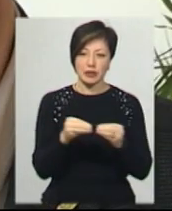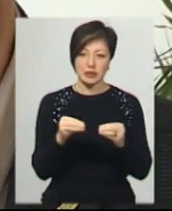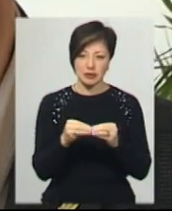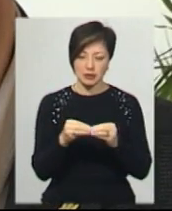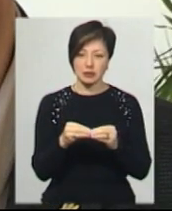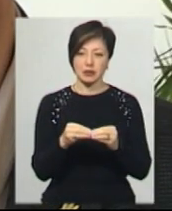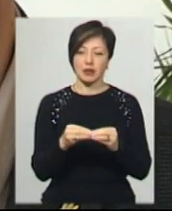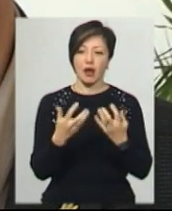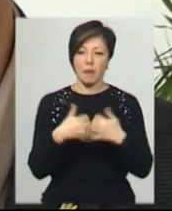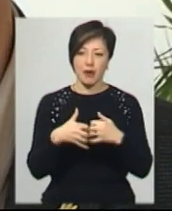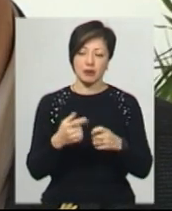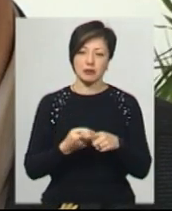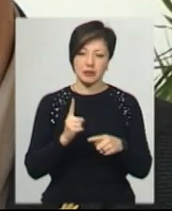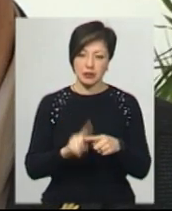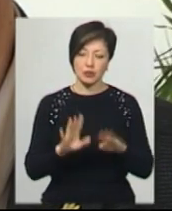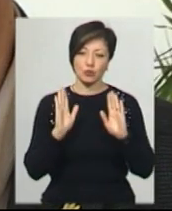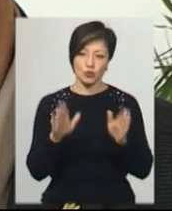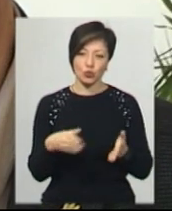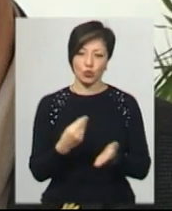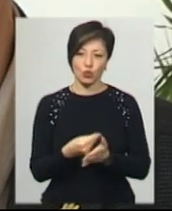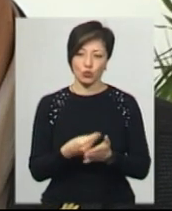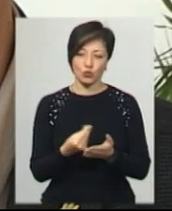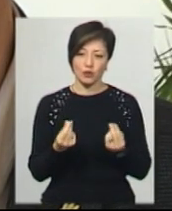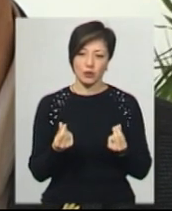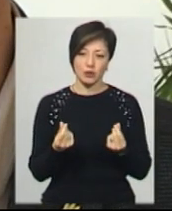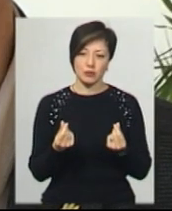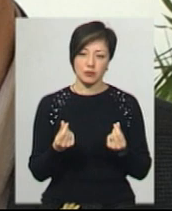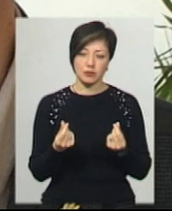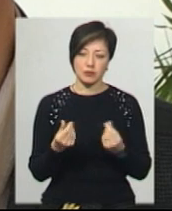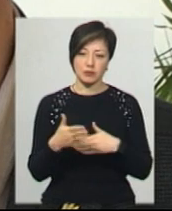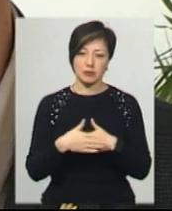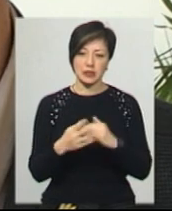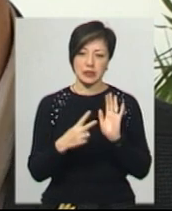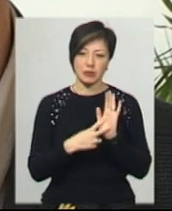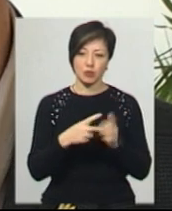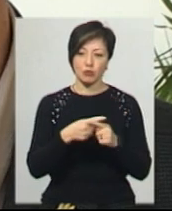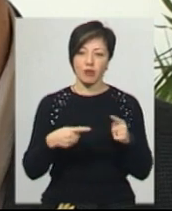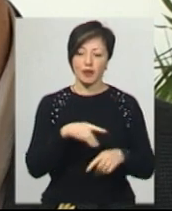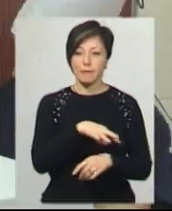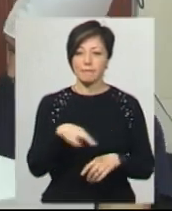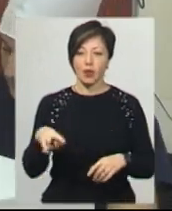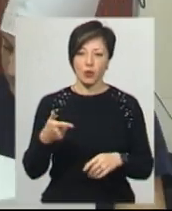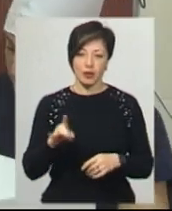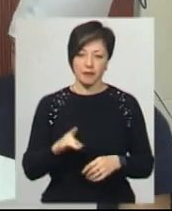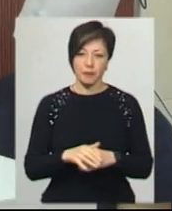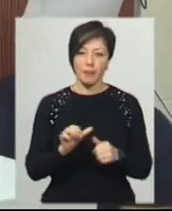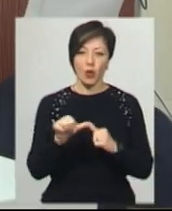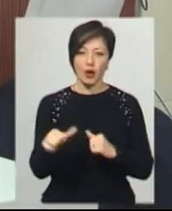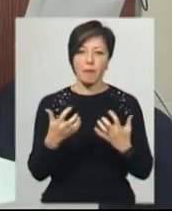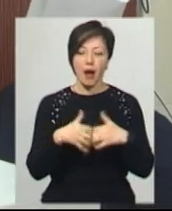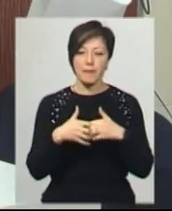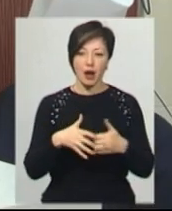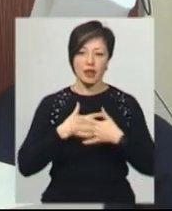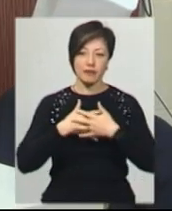ШВЛ. Ці апарати будуть коштувати близько 7,5 мільйонів гривень. Окрім апаратів